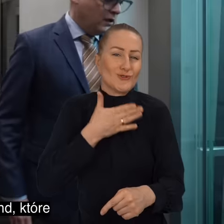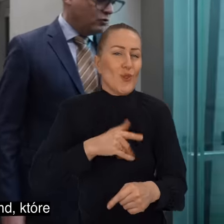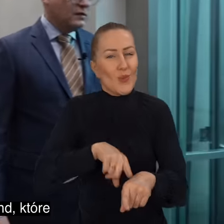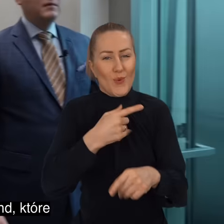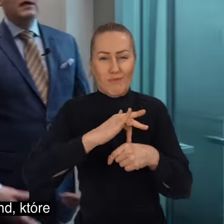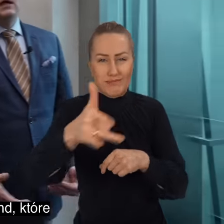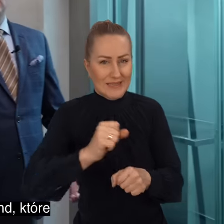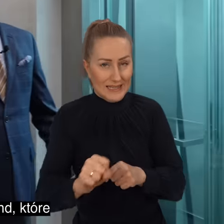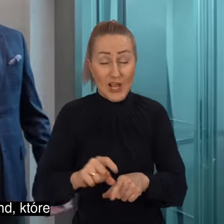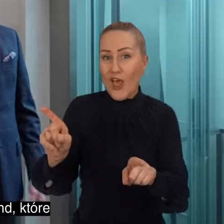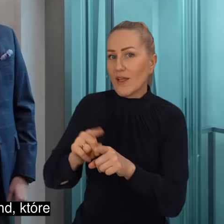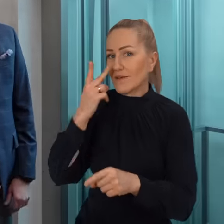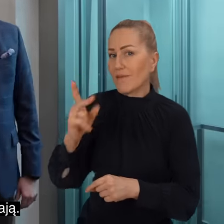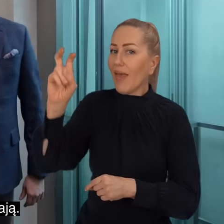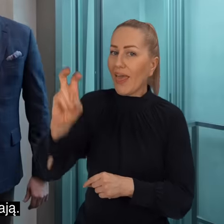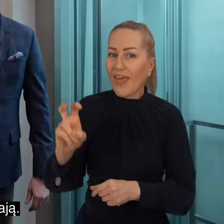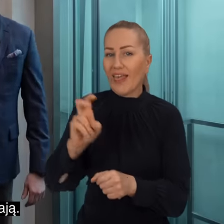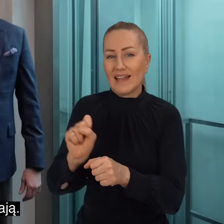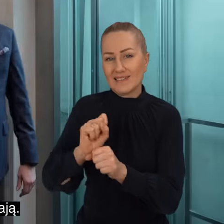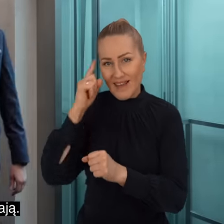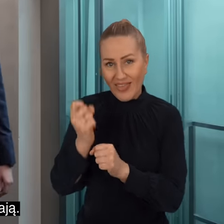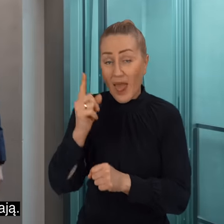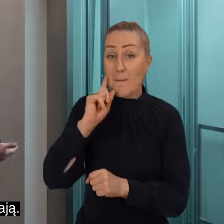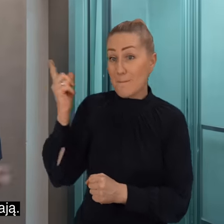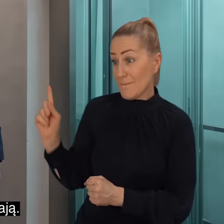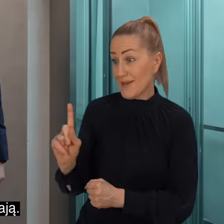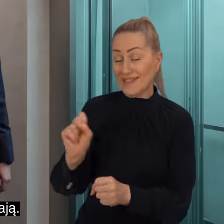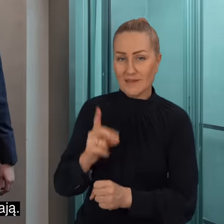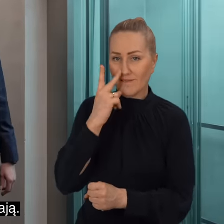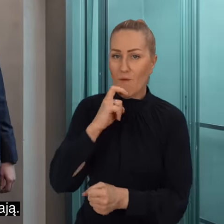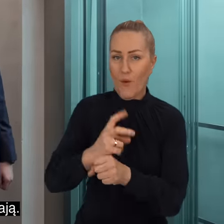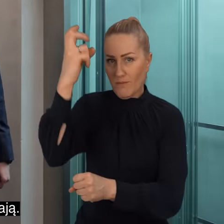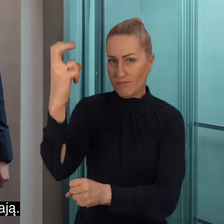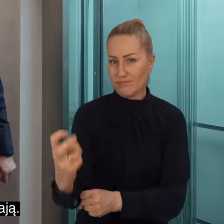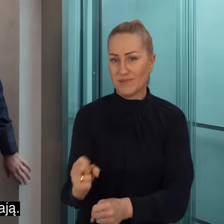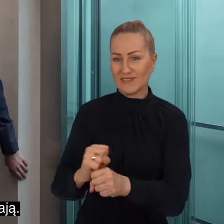Jest tu system inteligentnych wind, które kiedy zobaczył Pana Mikołaja, od razu podjeżdżają.